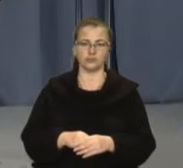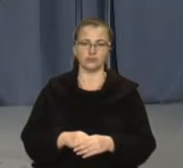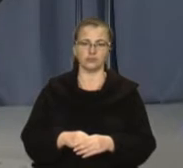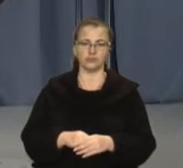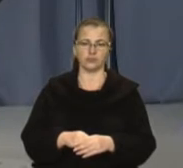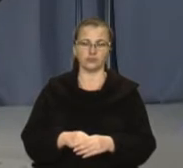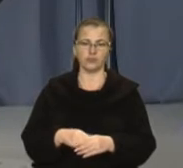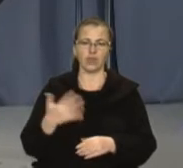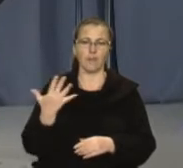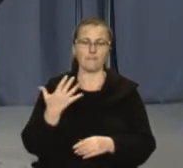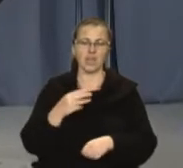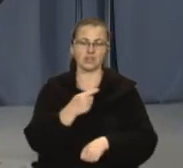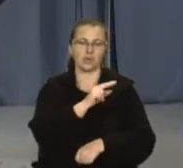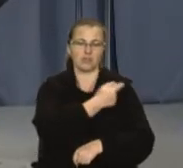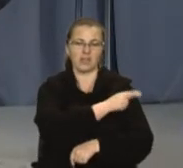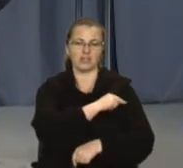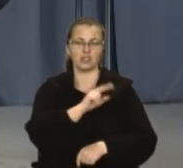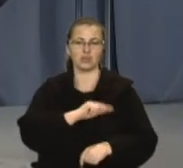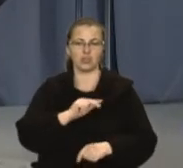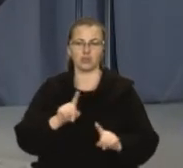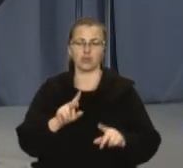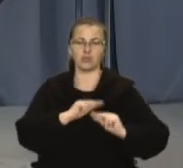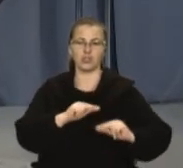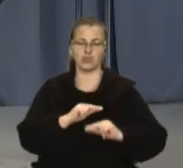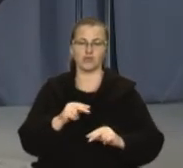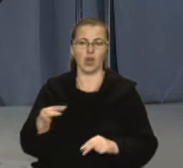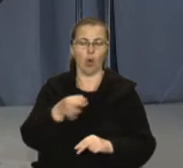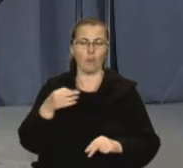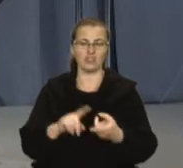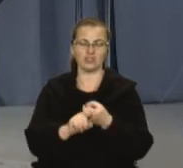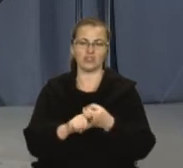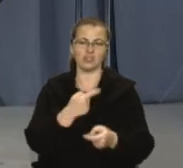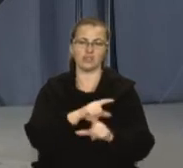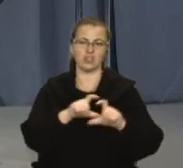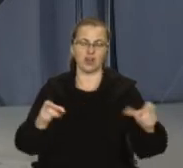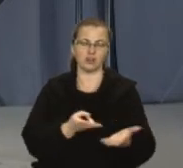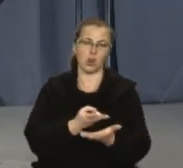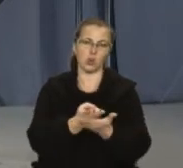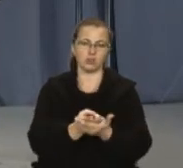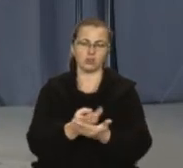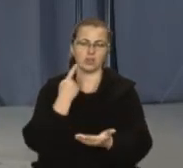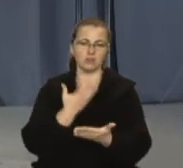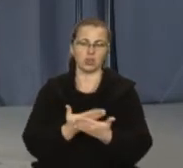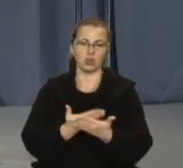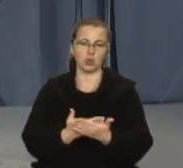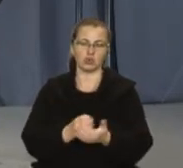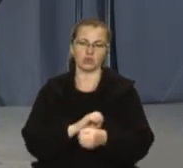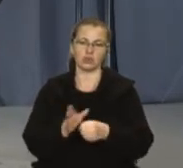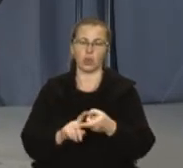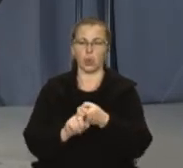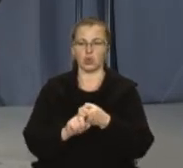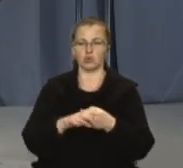П'ятьох медиків, які працювали у Львівській обласній інфекційній лікарні, госпіталізували із підозрою на